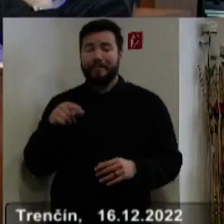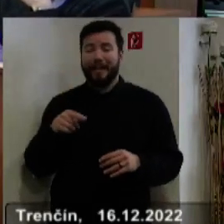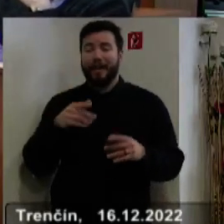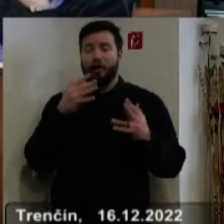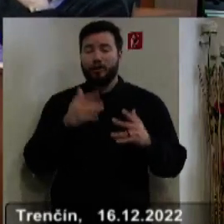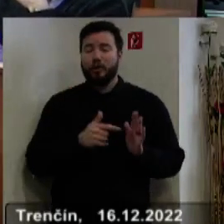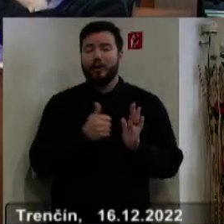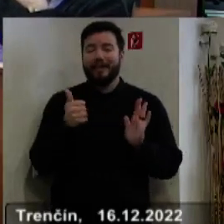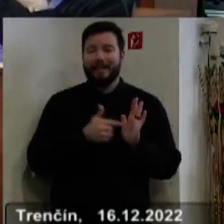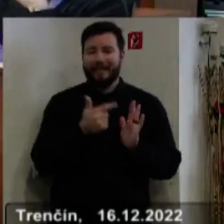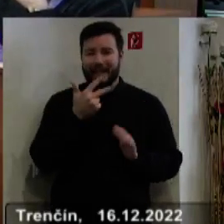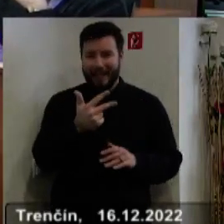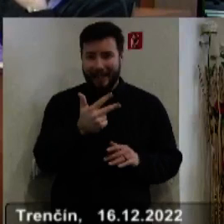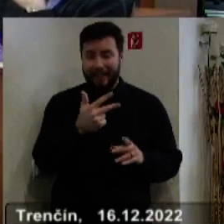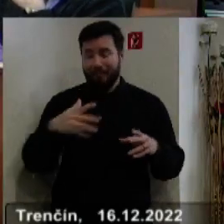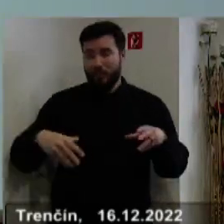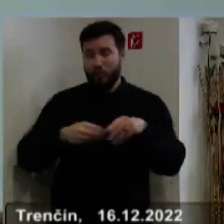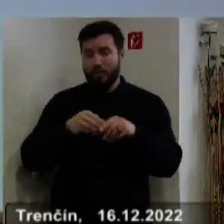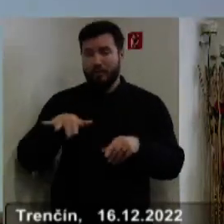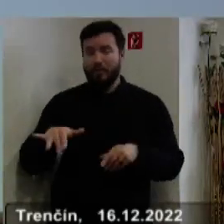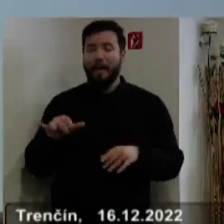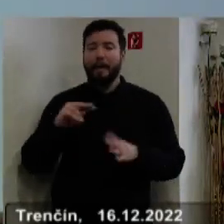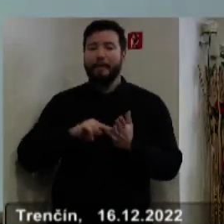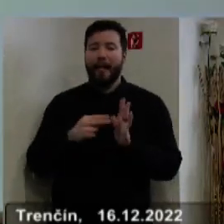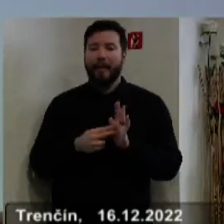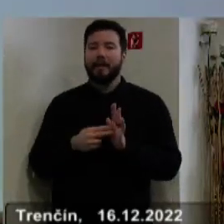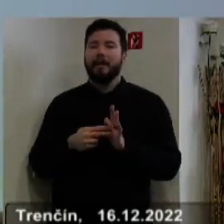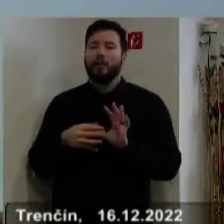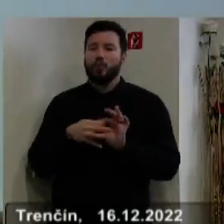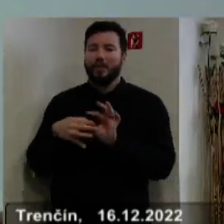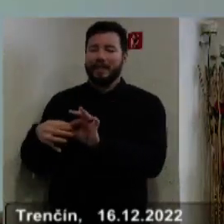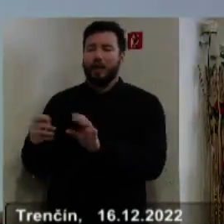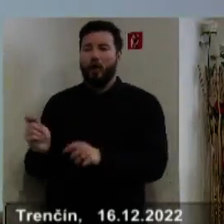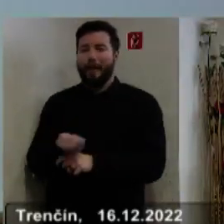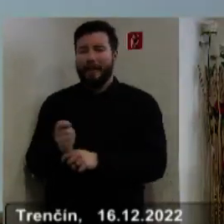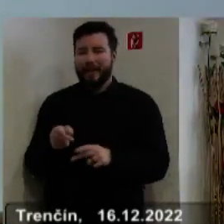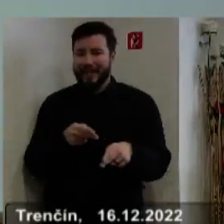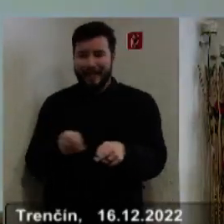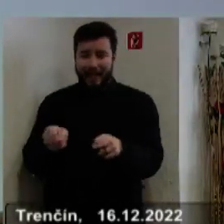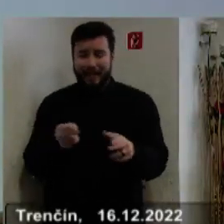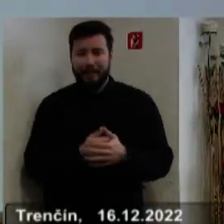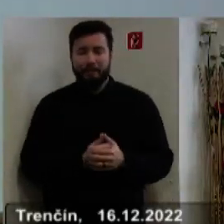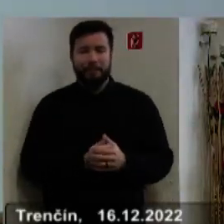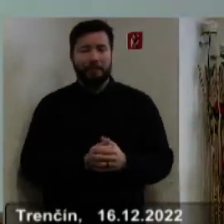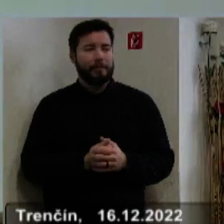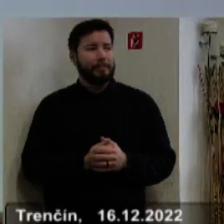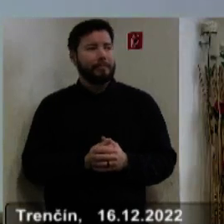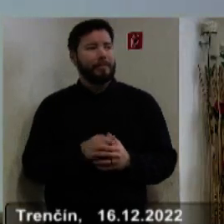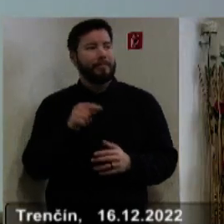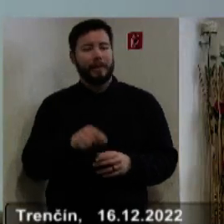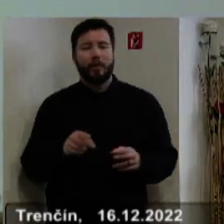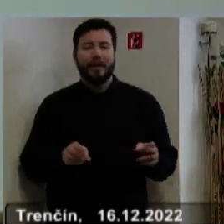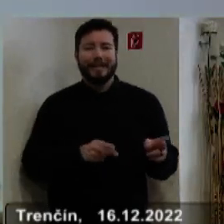na rok 2023 je aj plán súvislých oprav ciest, ktoré sú